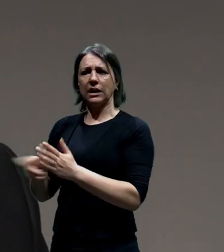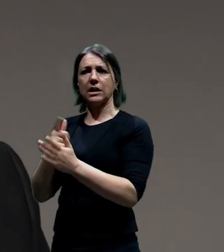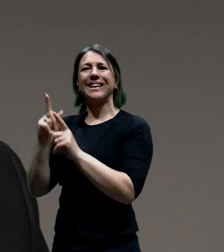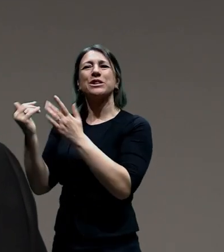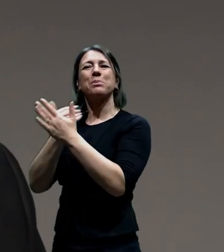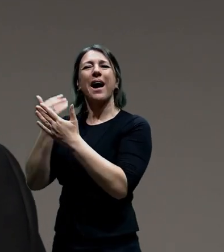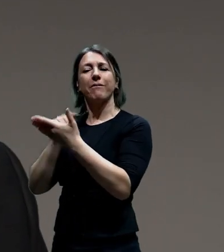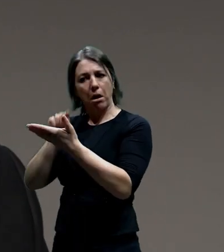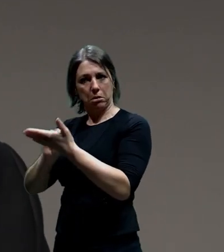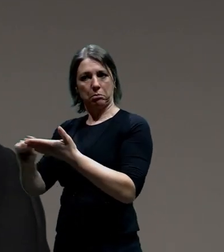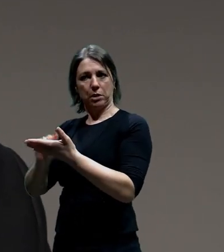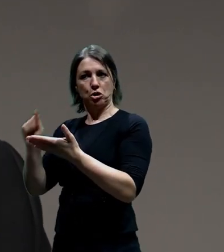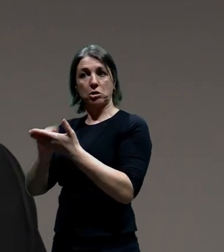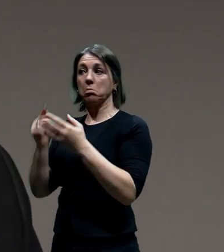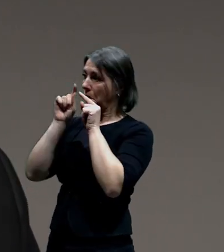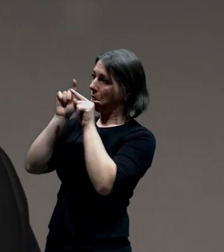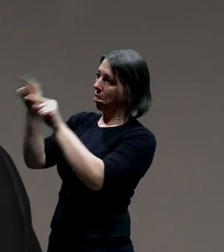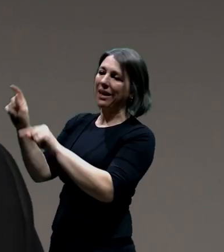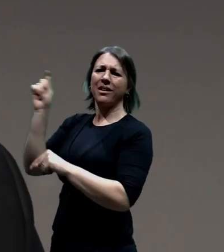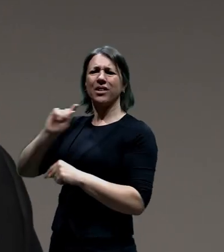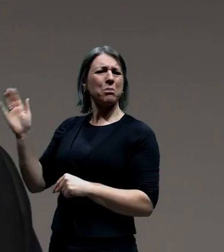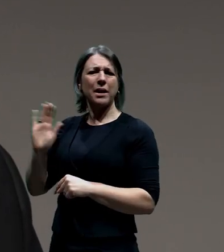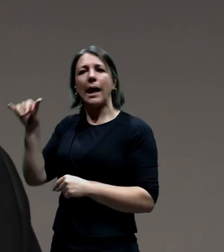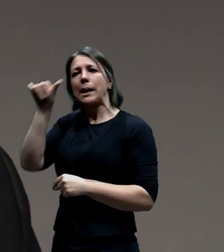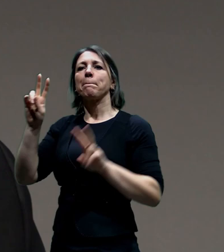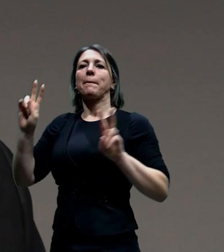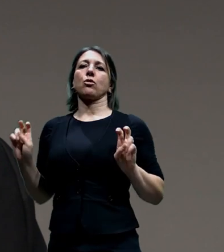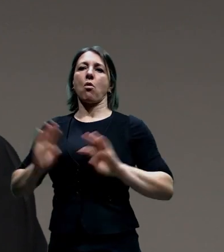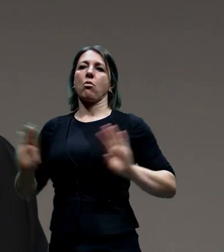neznamená to, že za to může D3A, to jenom pojmenování.